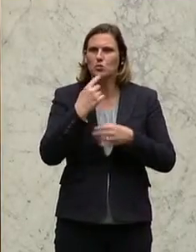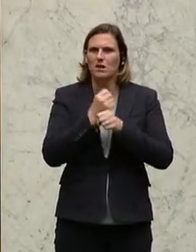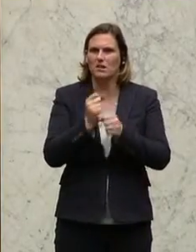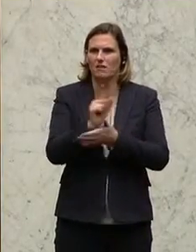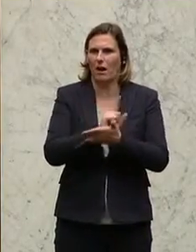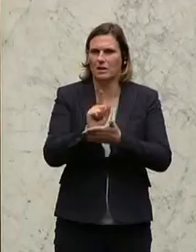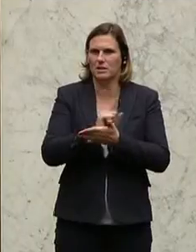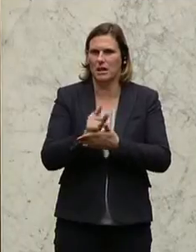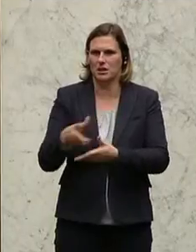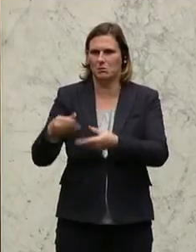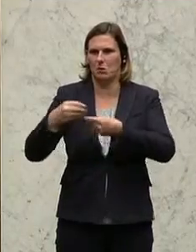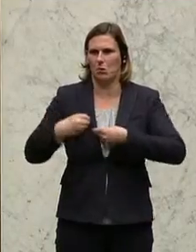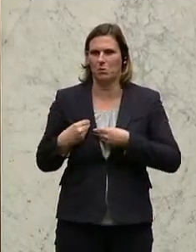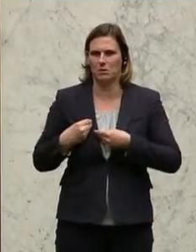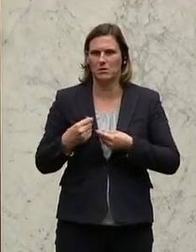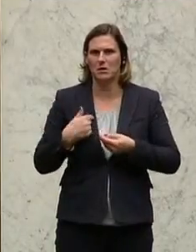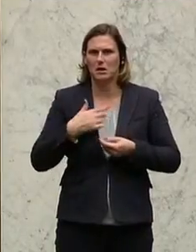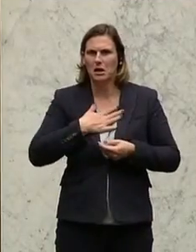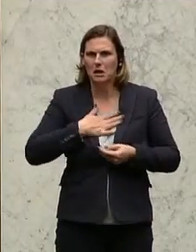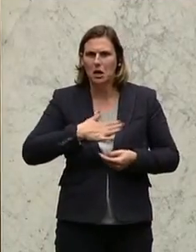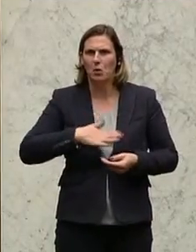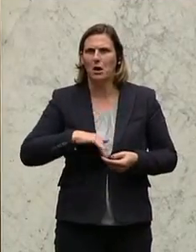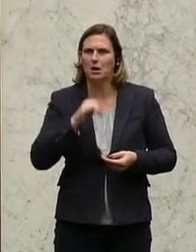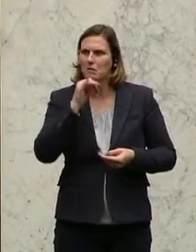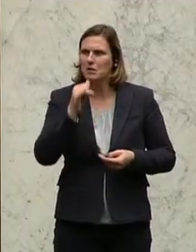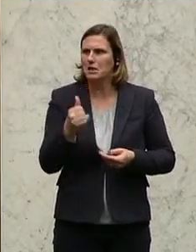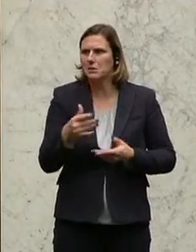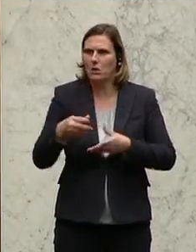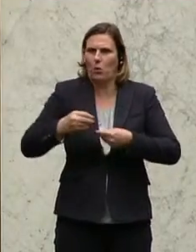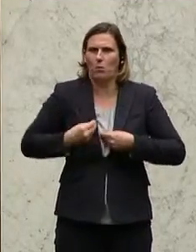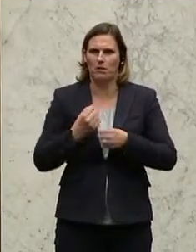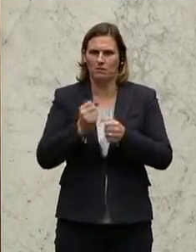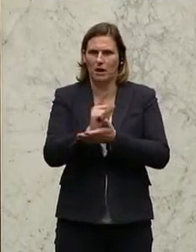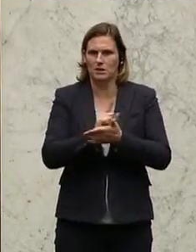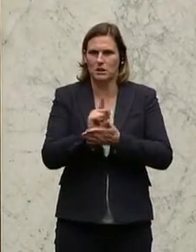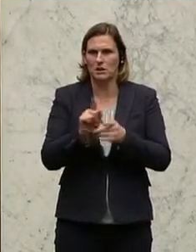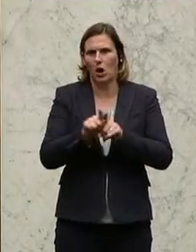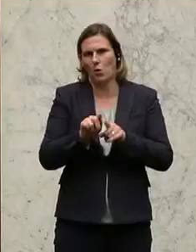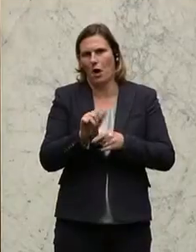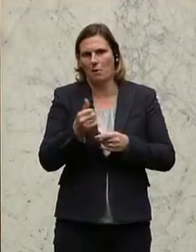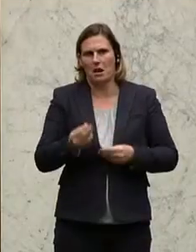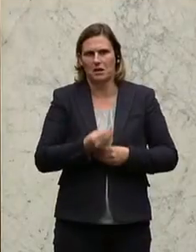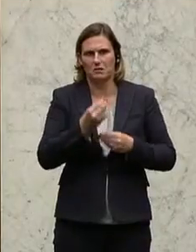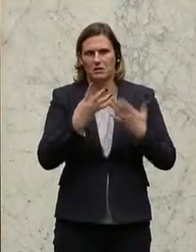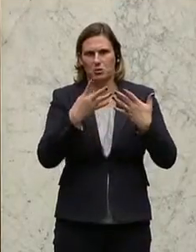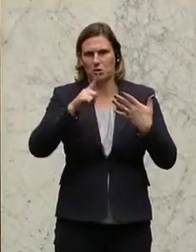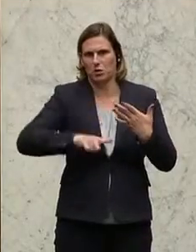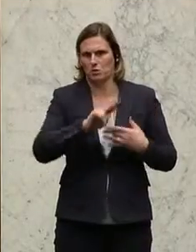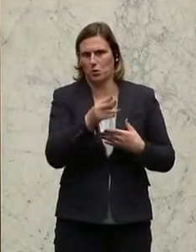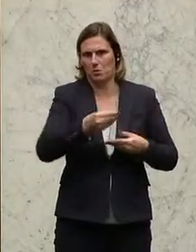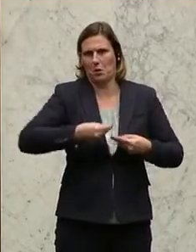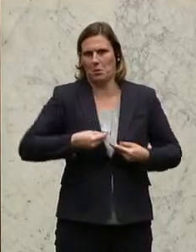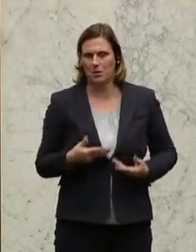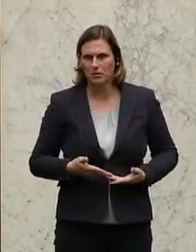Also für nicht konsumierte Freizeit hätte ich auch ganz gerne einmal 9.400 Euro. Oder zweites Schmankerl, die Burgtheater